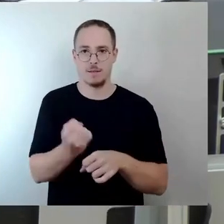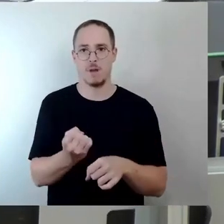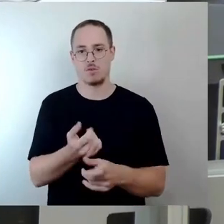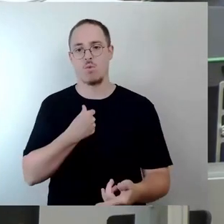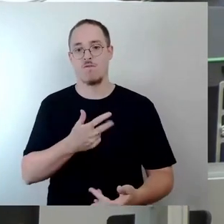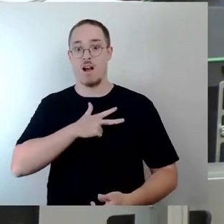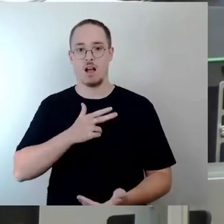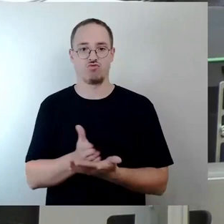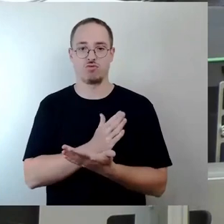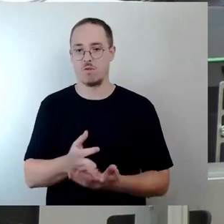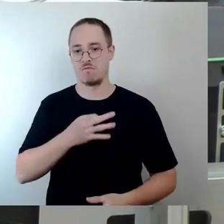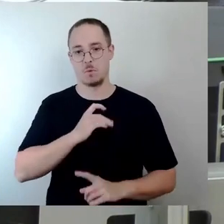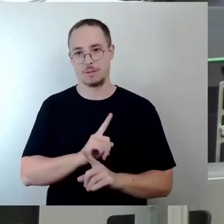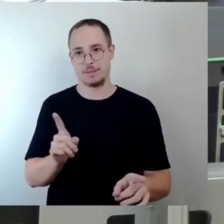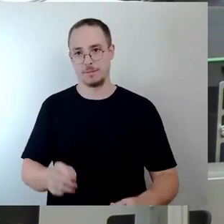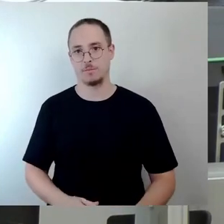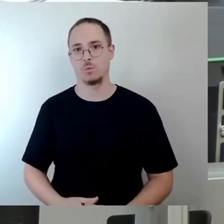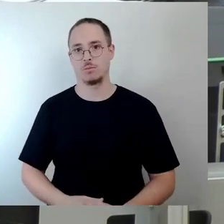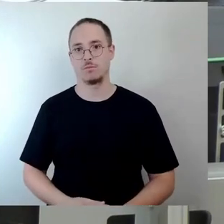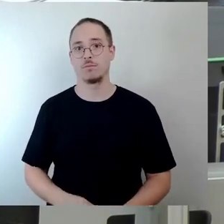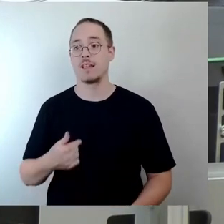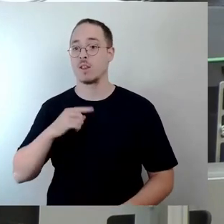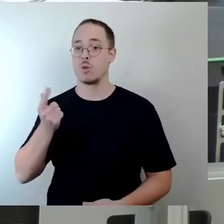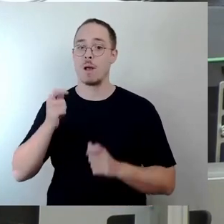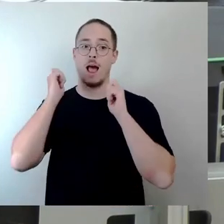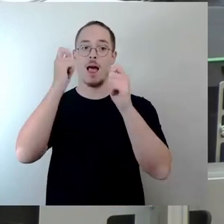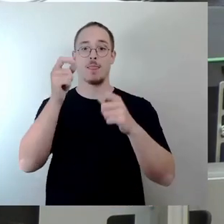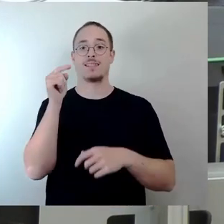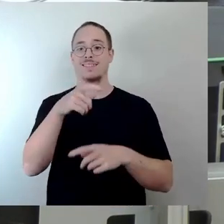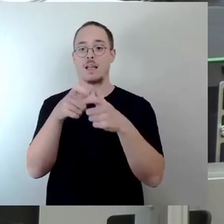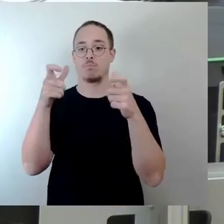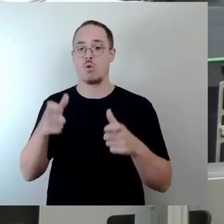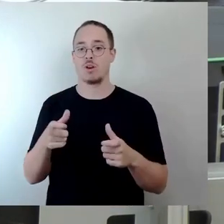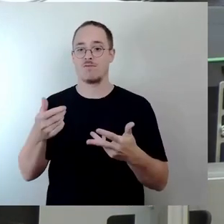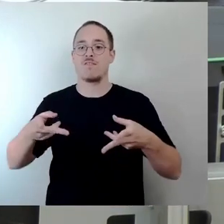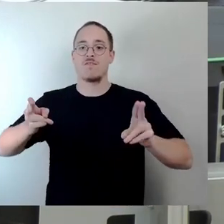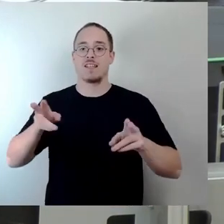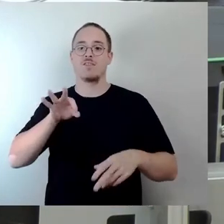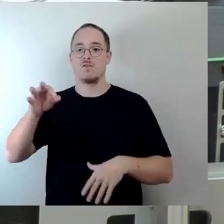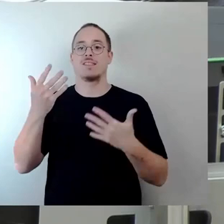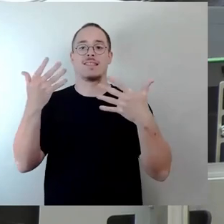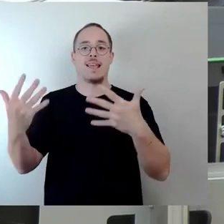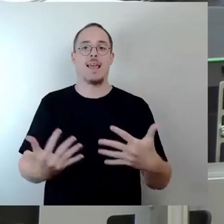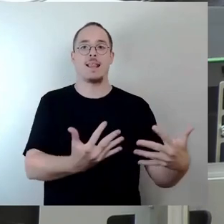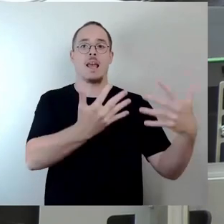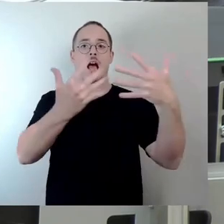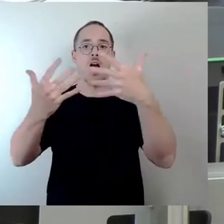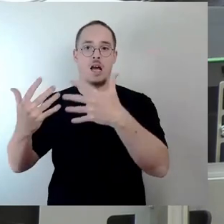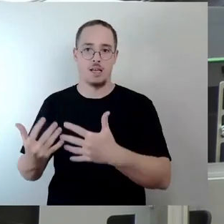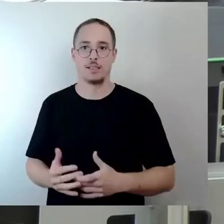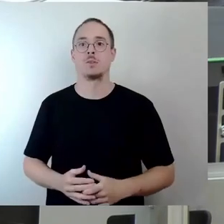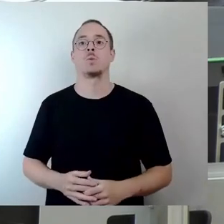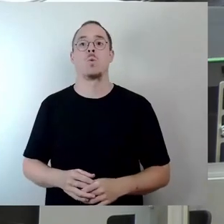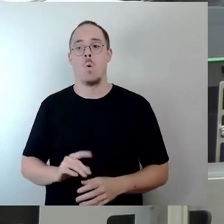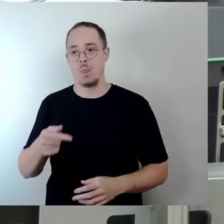dieses Gebäude auf zehn Jahre zu befristen, um zu schauen, ob man diesen Standort dort wirklich will oder ob man es dann vielleicht doch in den Packhof